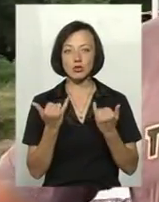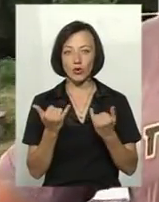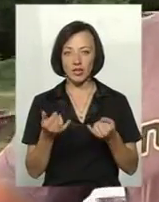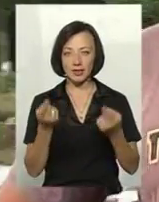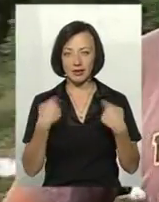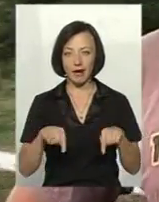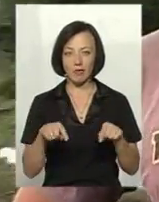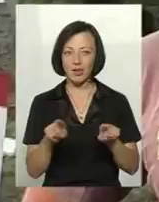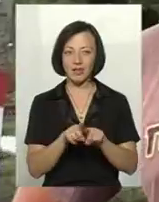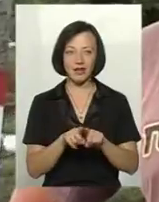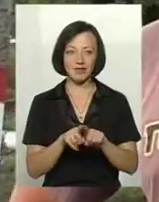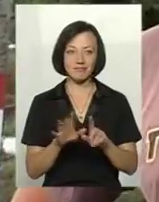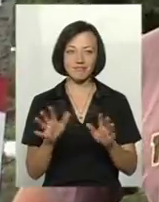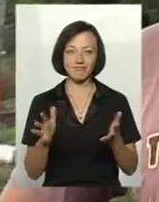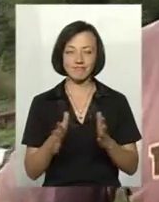треба.